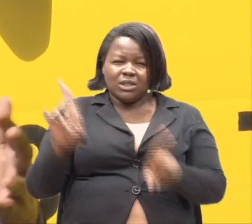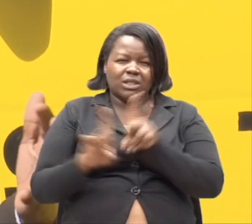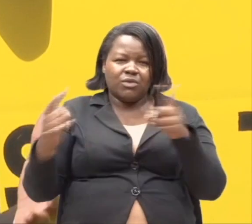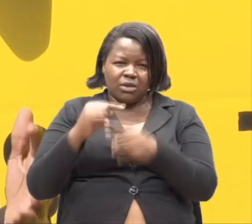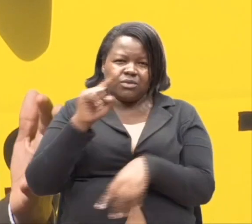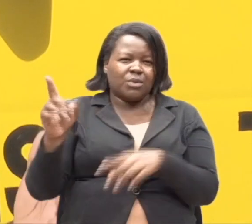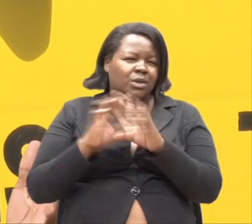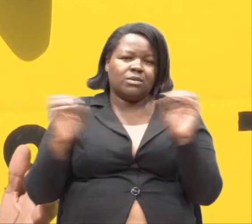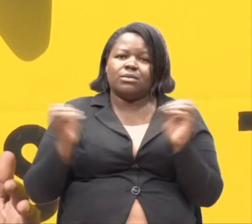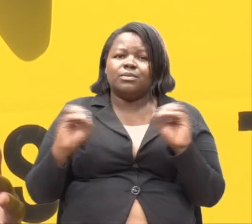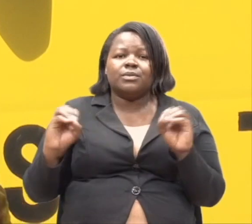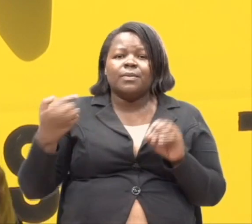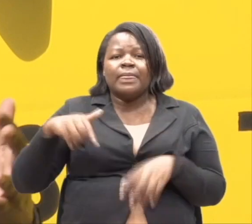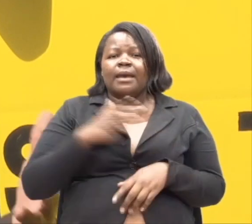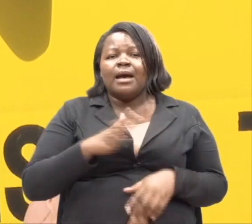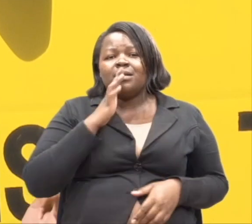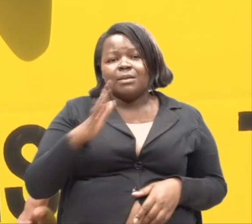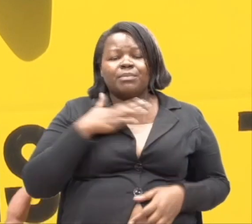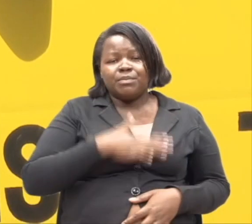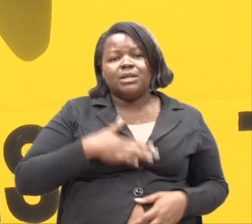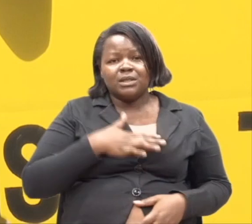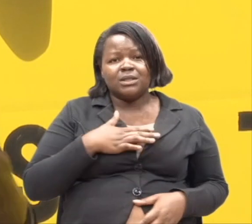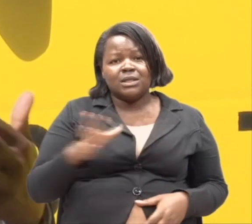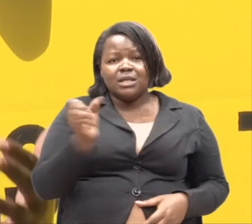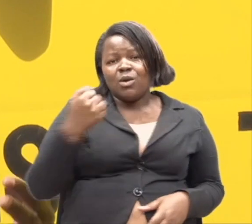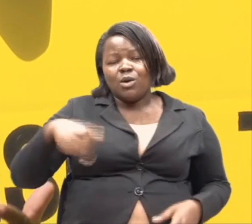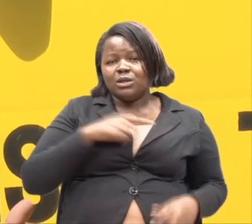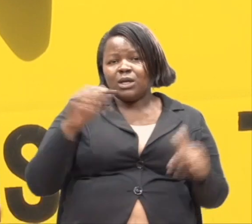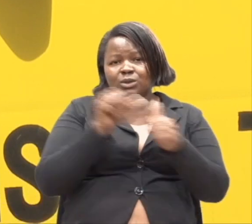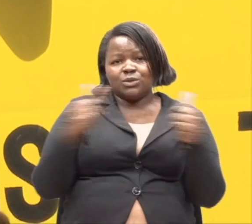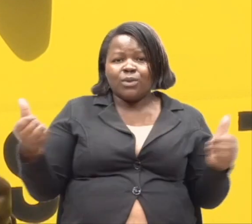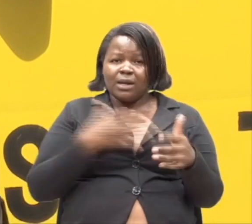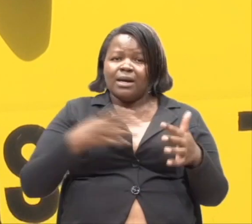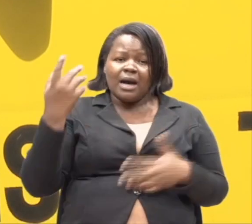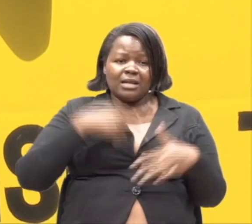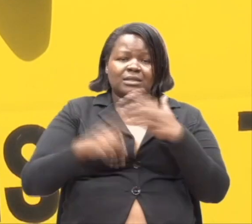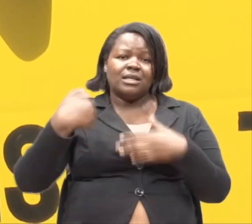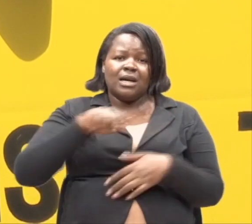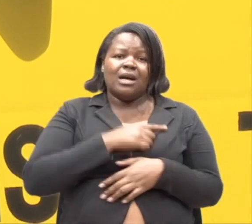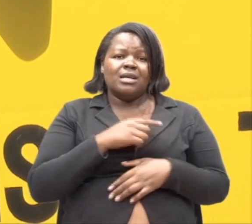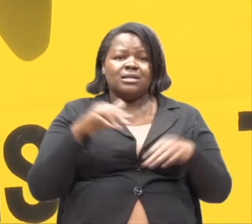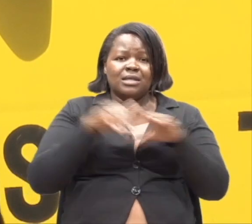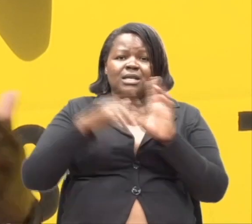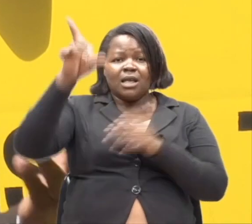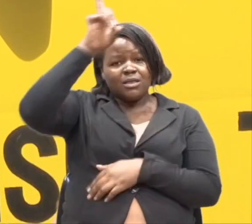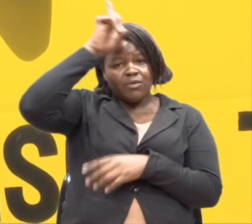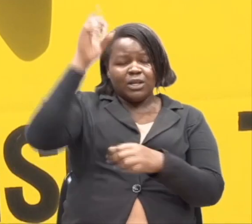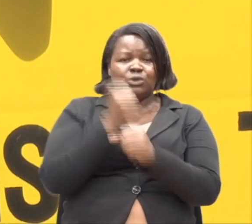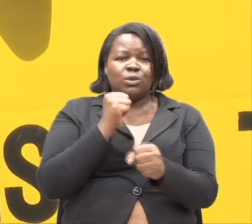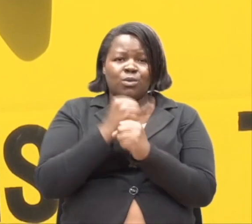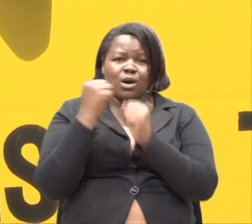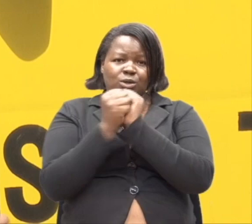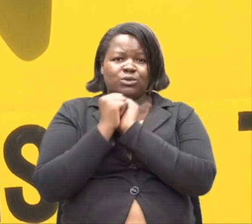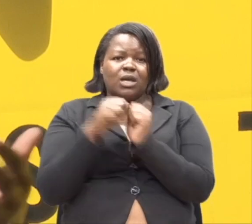tafauti na wengine. Hamna, tuchukue vizuri na sisi tuwabebe vizuri. Utuingishe katika kijiji tufanya kazi na wale